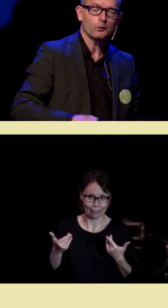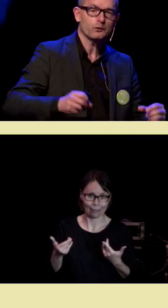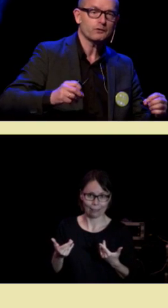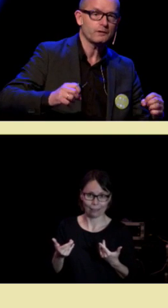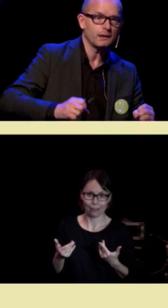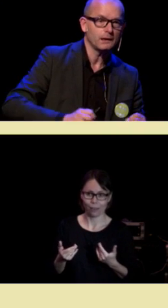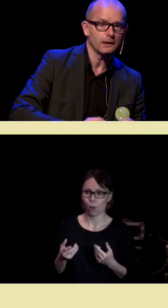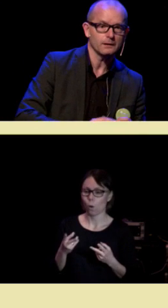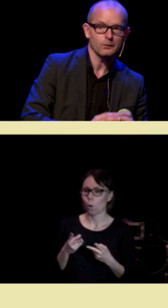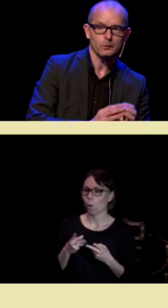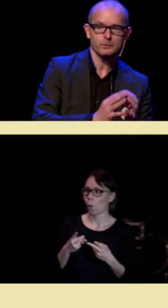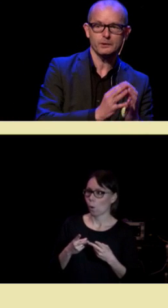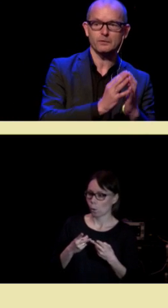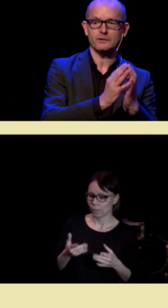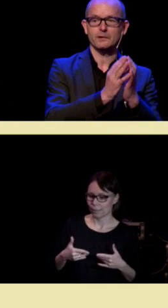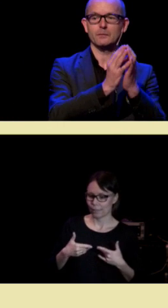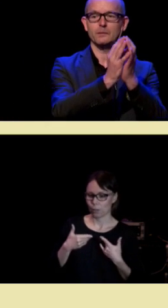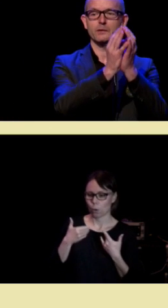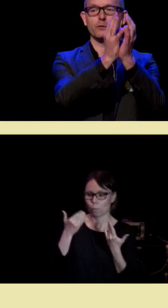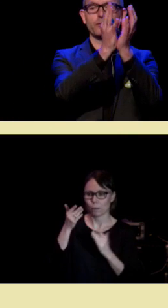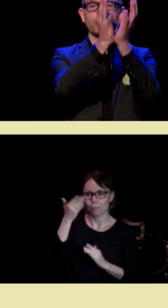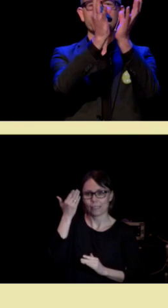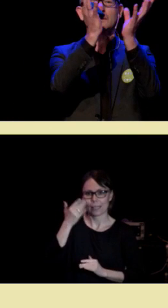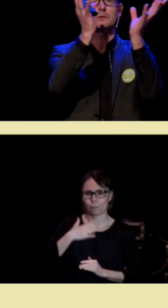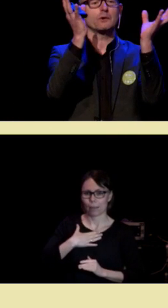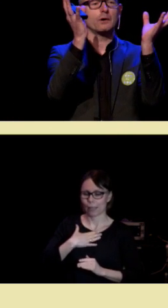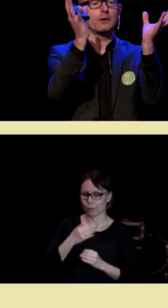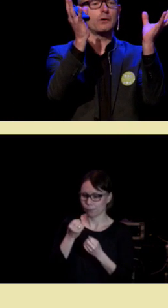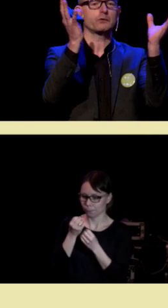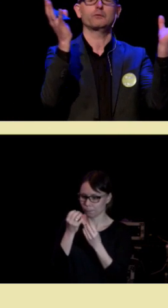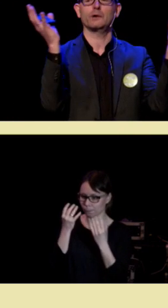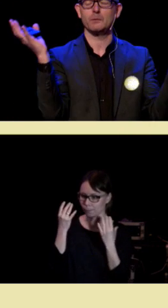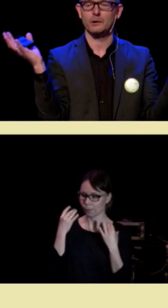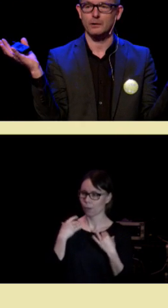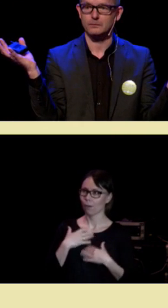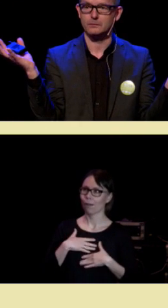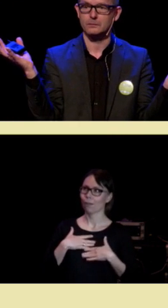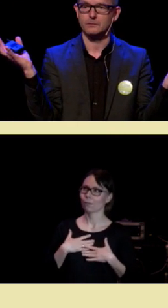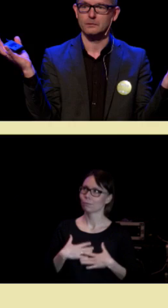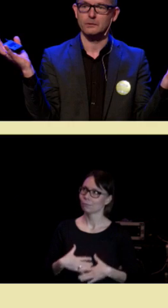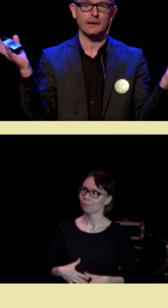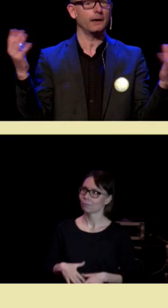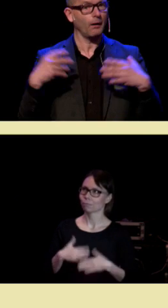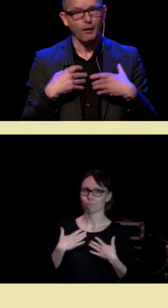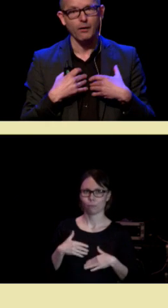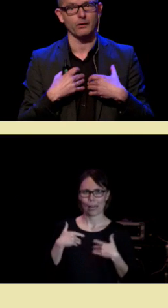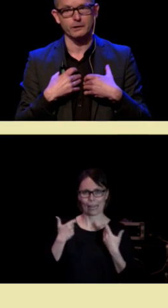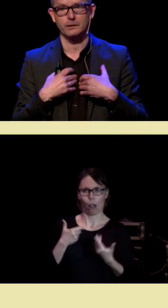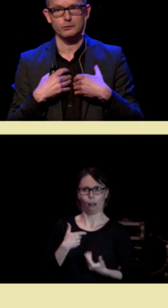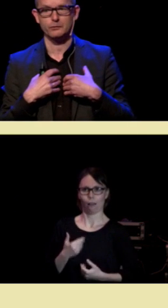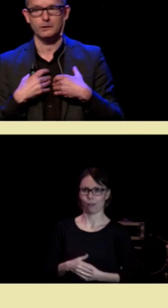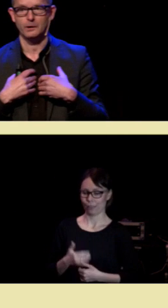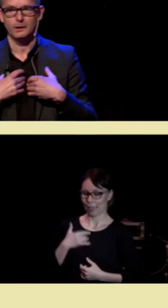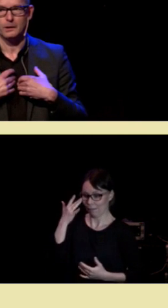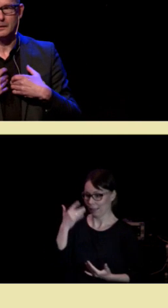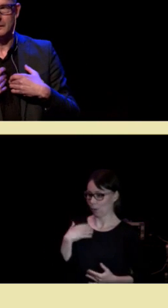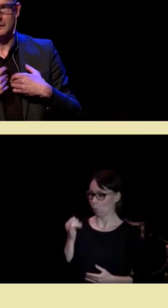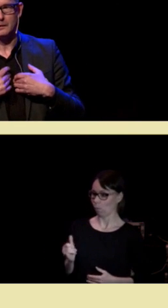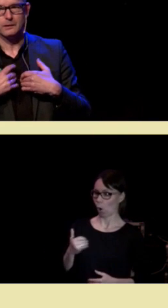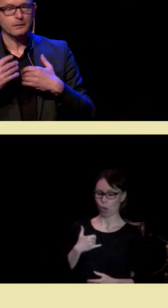og så stiger denne opp til bevisstheten min og føler seg ut, og så føler jeg meg glad. Og jeg aner ikke hvorfor.